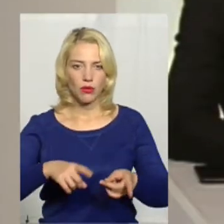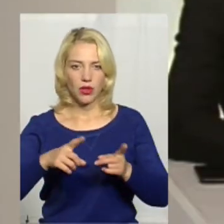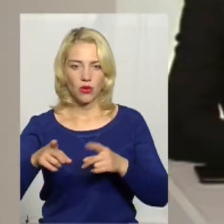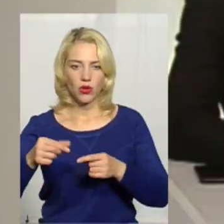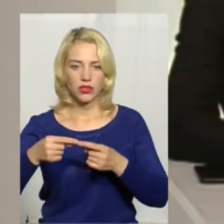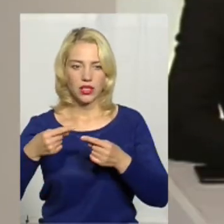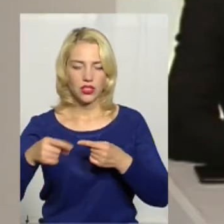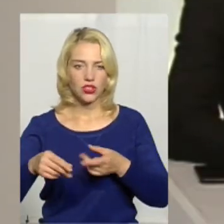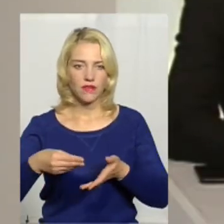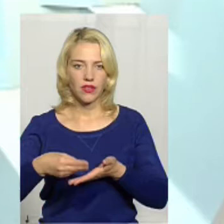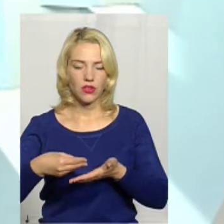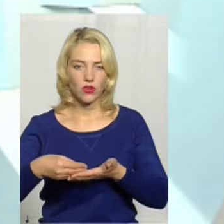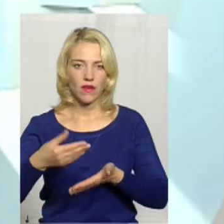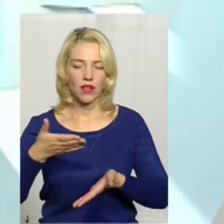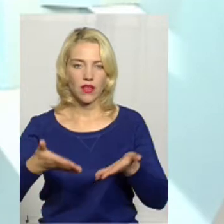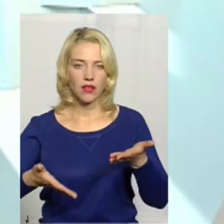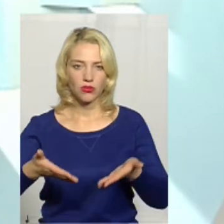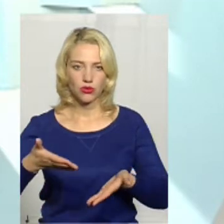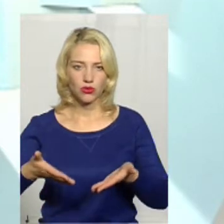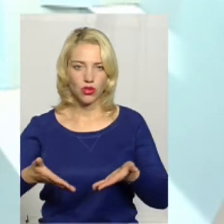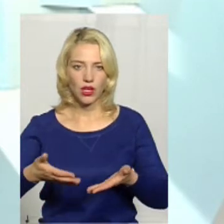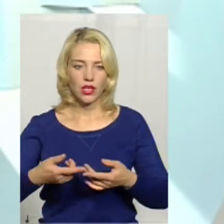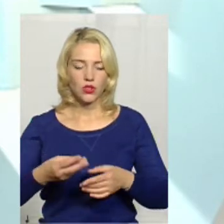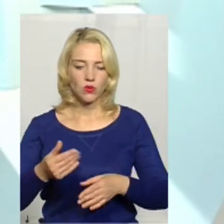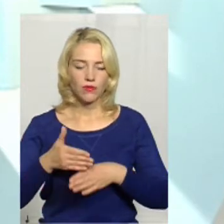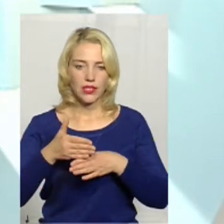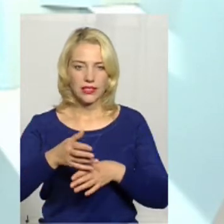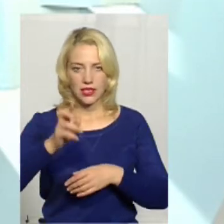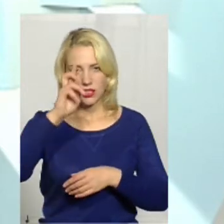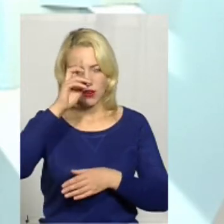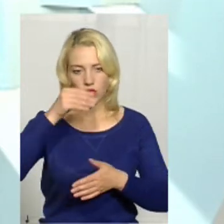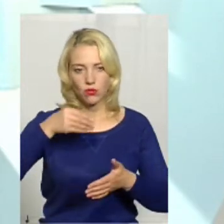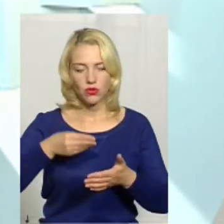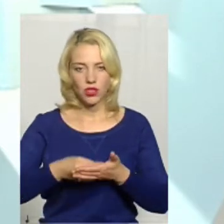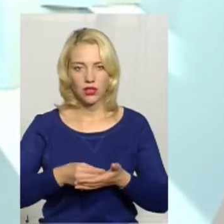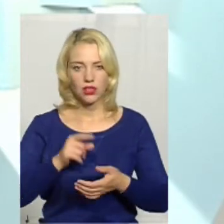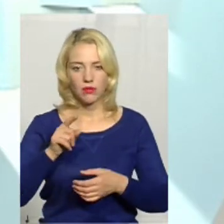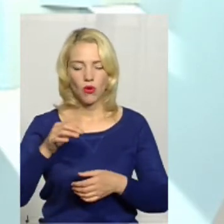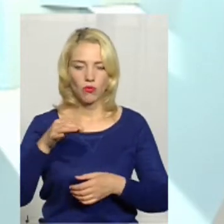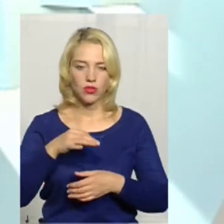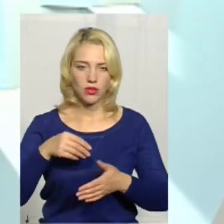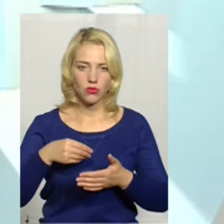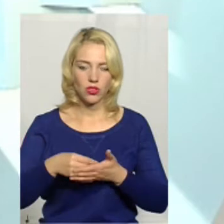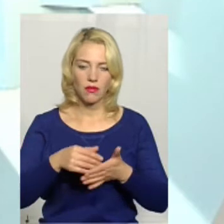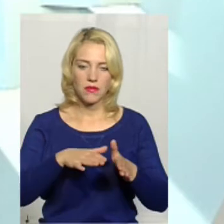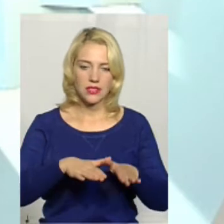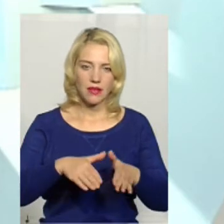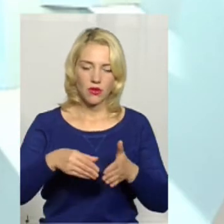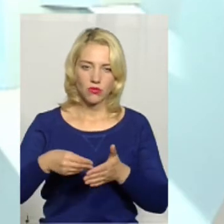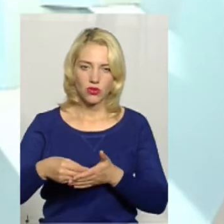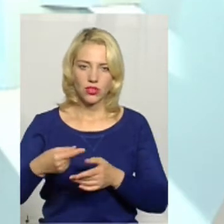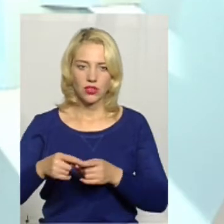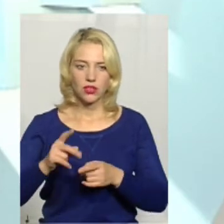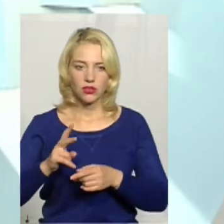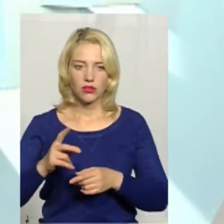зовсім інші фінансування. Якщо б йшла субвенція з державного бюджету, обласний бюджет, місцевий бюджет, то